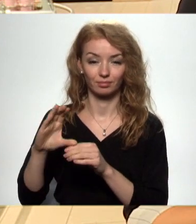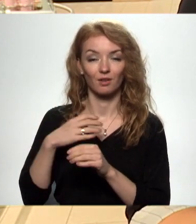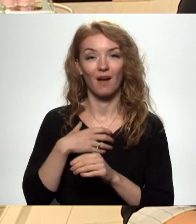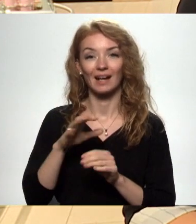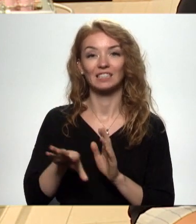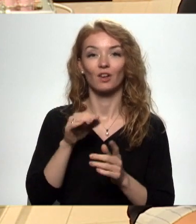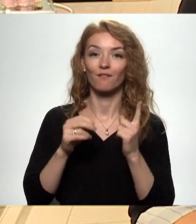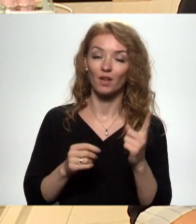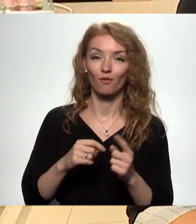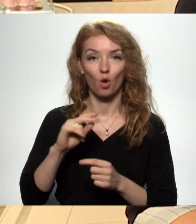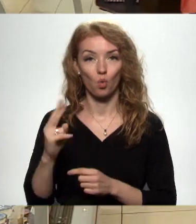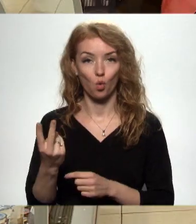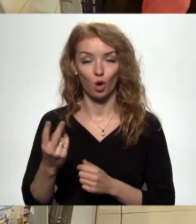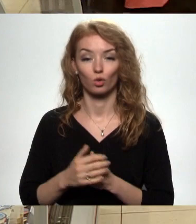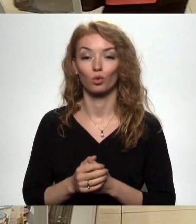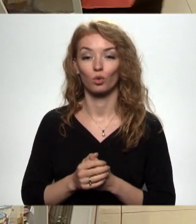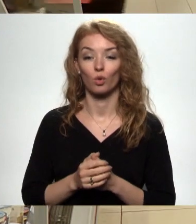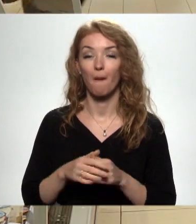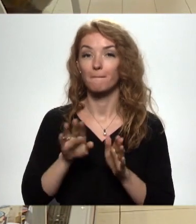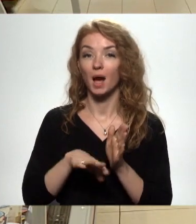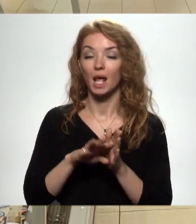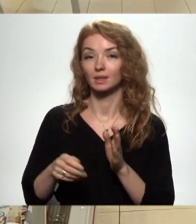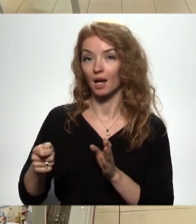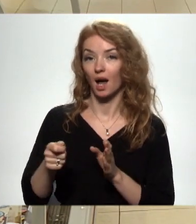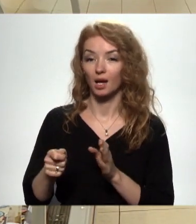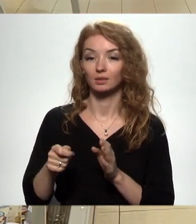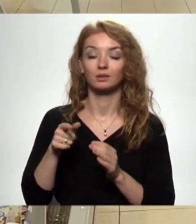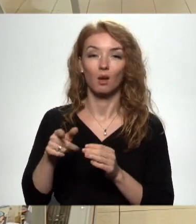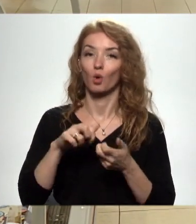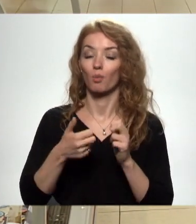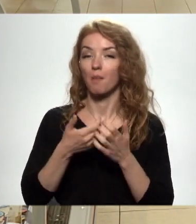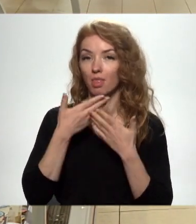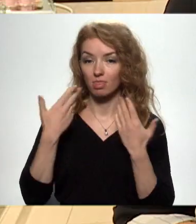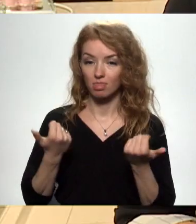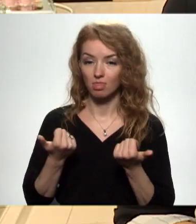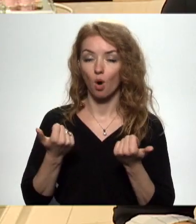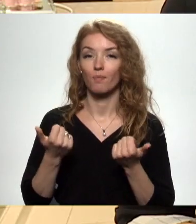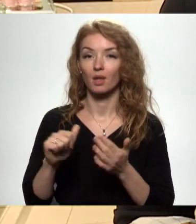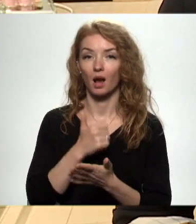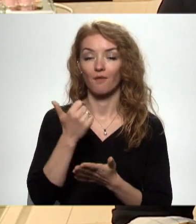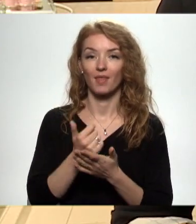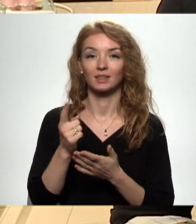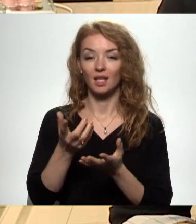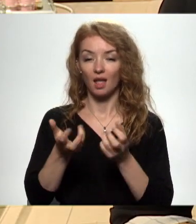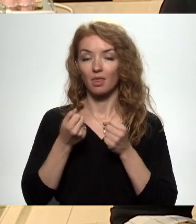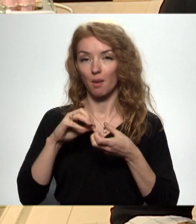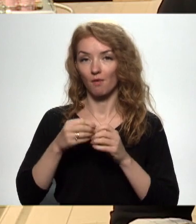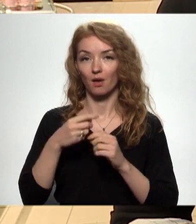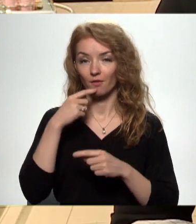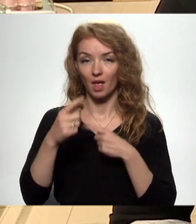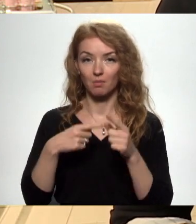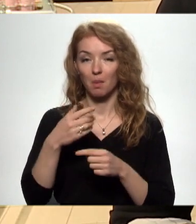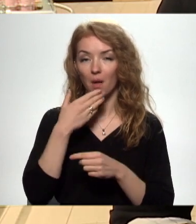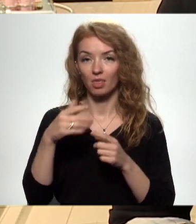jāizvēlas viena no šīm iespējām. Parastajās kasēs šādai problēmai nevajadzētu rasties. Galvenais, kas ir jāņem vērāk, vienmēr